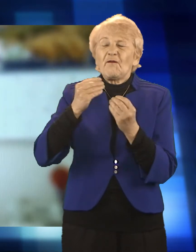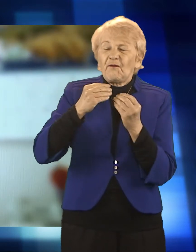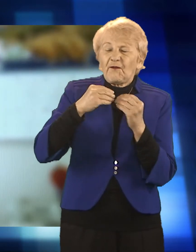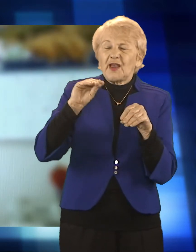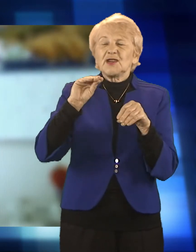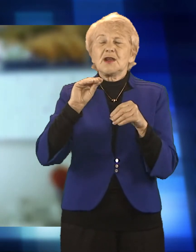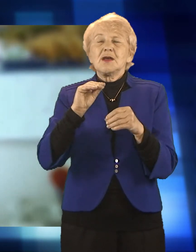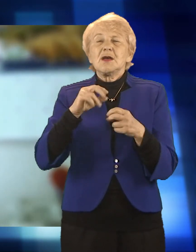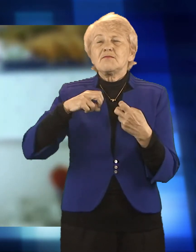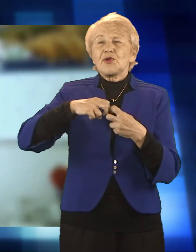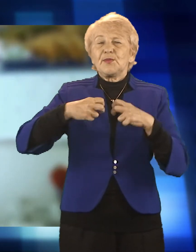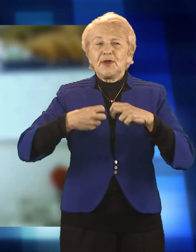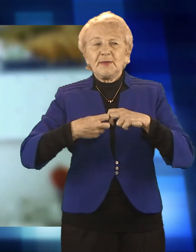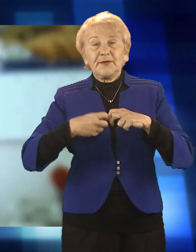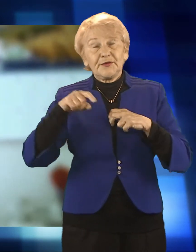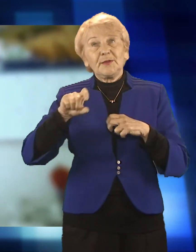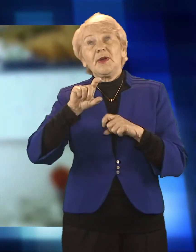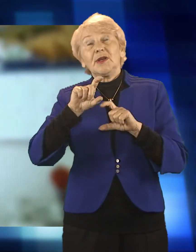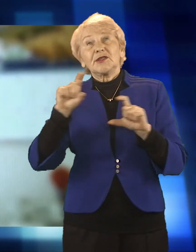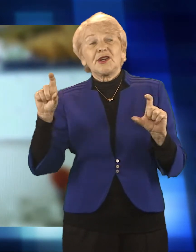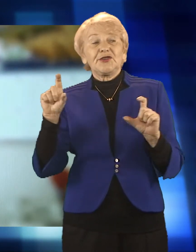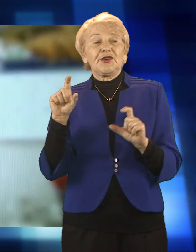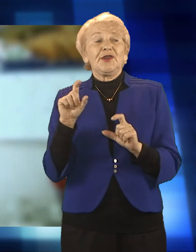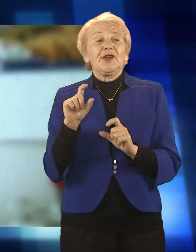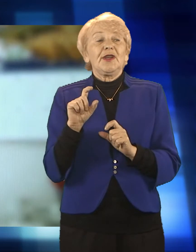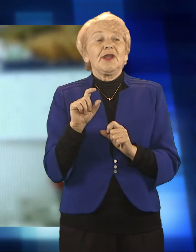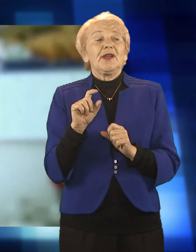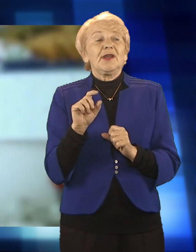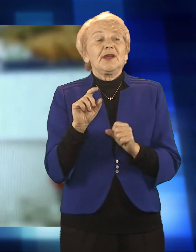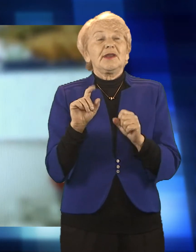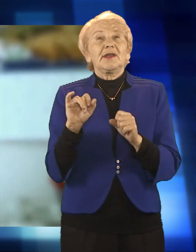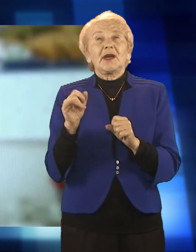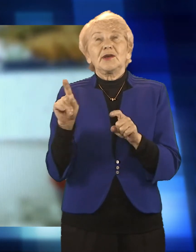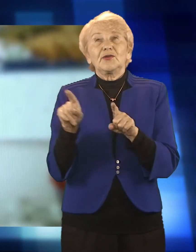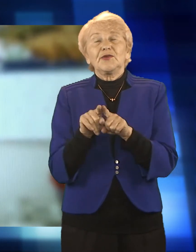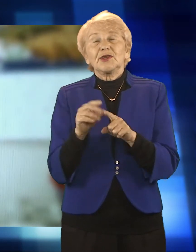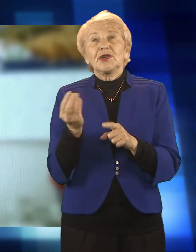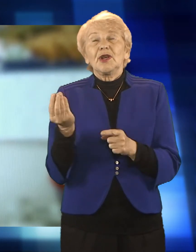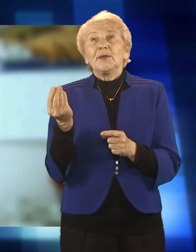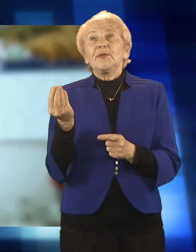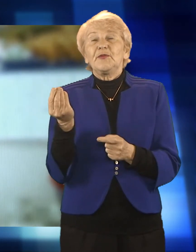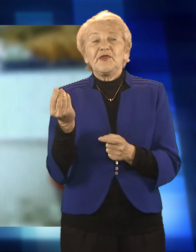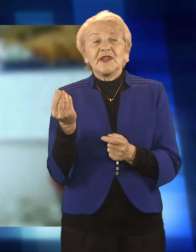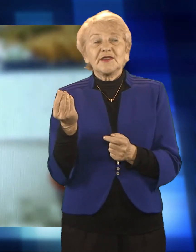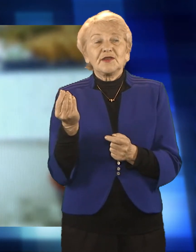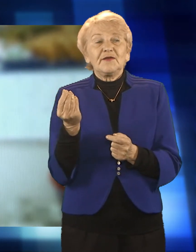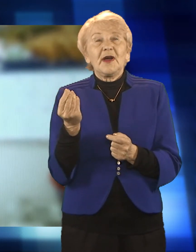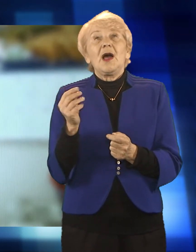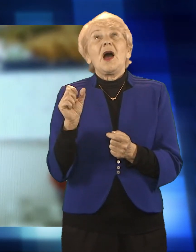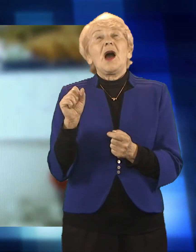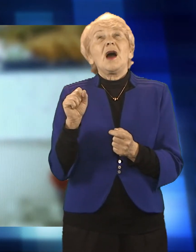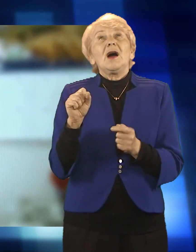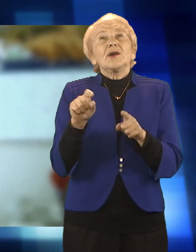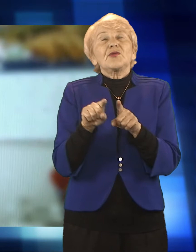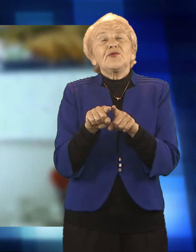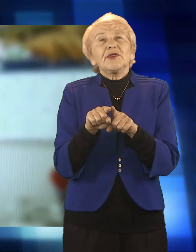ważne, pomoc społeczna to nie tylko przyznawanie i realizacja świadczeń, ale również pomoc asystentów rodziny,